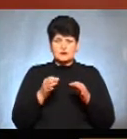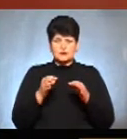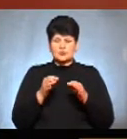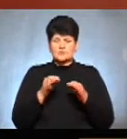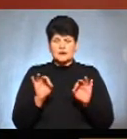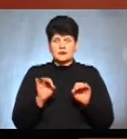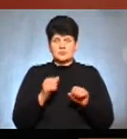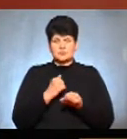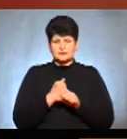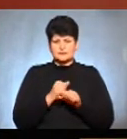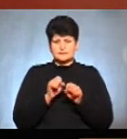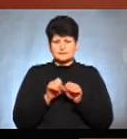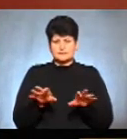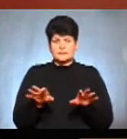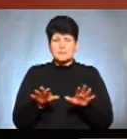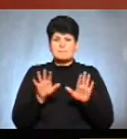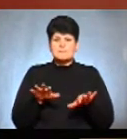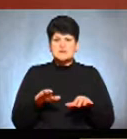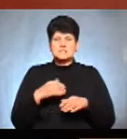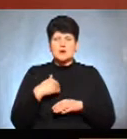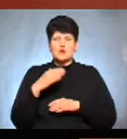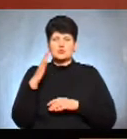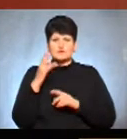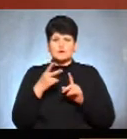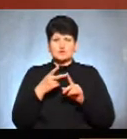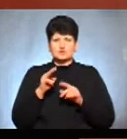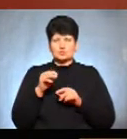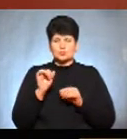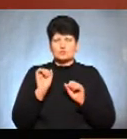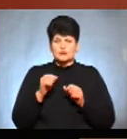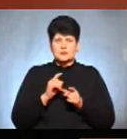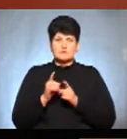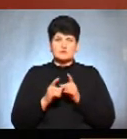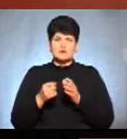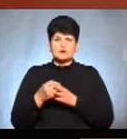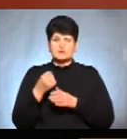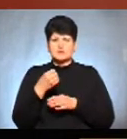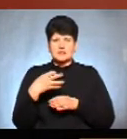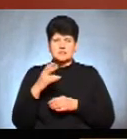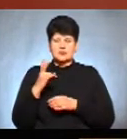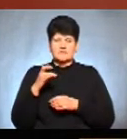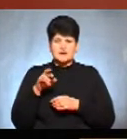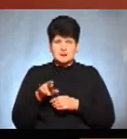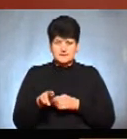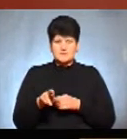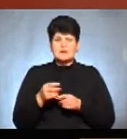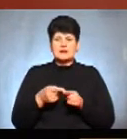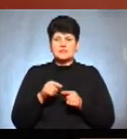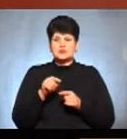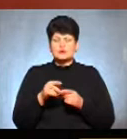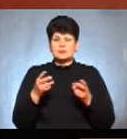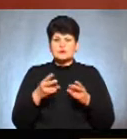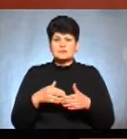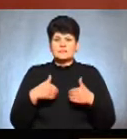Місце голосування у другому турі виборів можна змінити до 15 квітня, повідомляє КВУ. Для цього необхідно